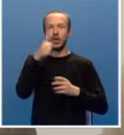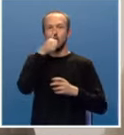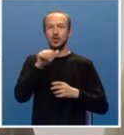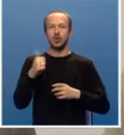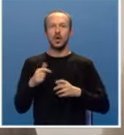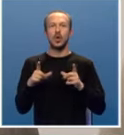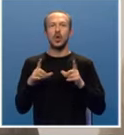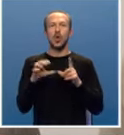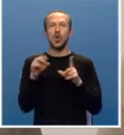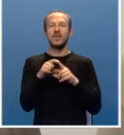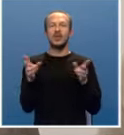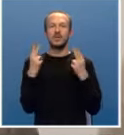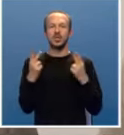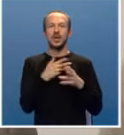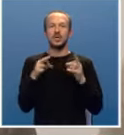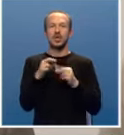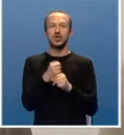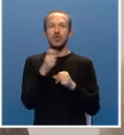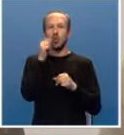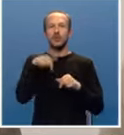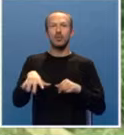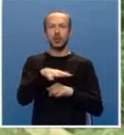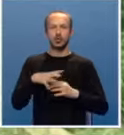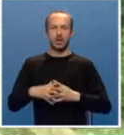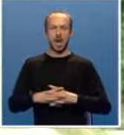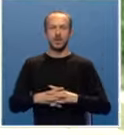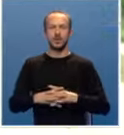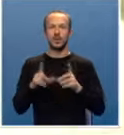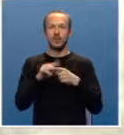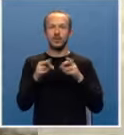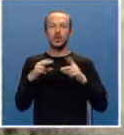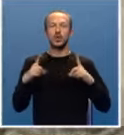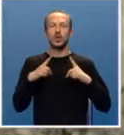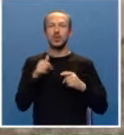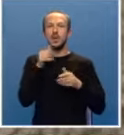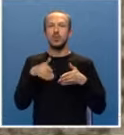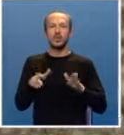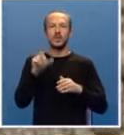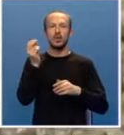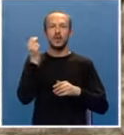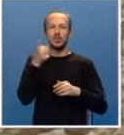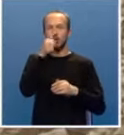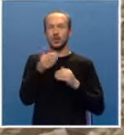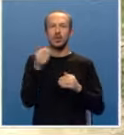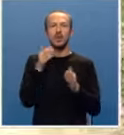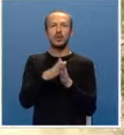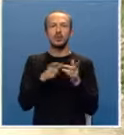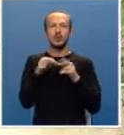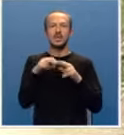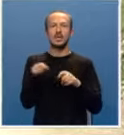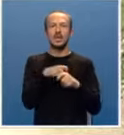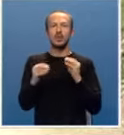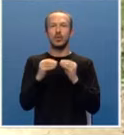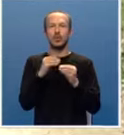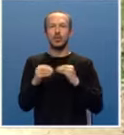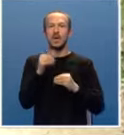od suštinskog značaja da zadržimo ljude na ovim prostorima. U Foči očekuju i da putevi Republike Srpske što prije počnu sa sanacijom